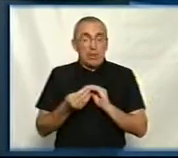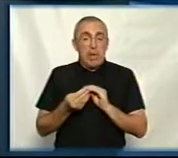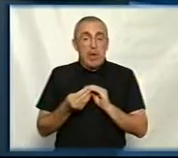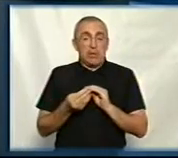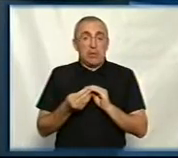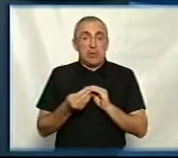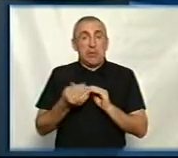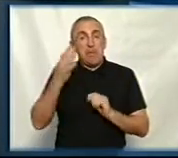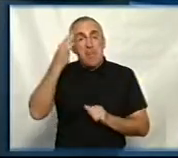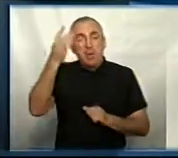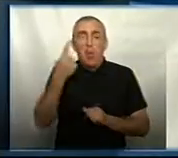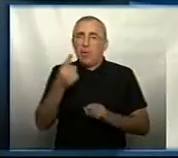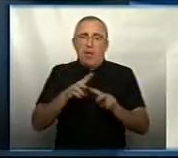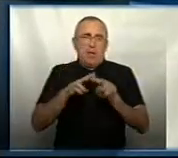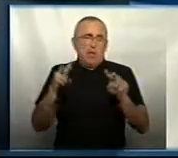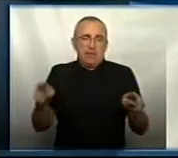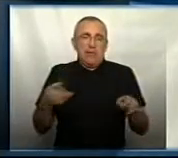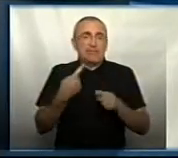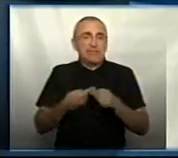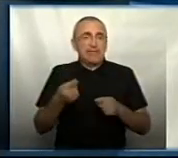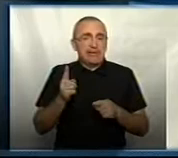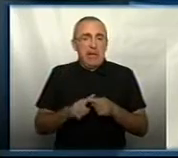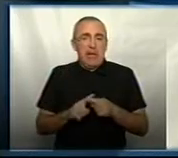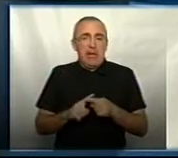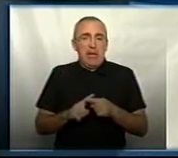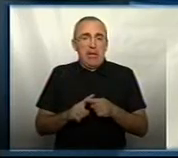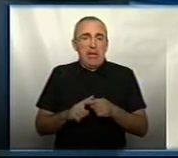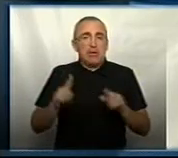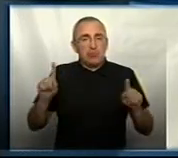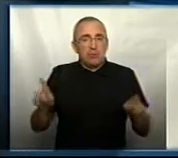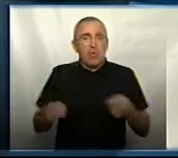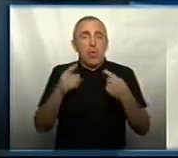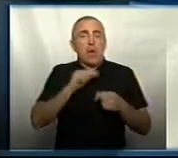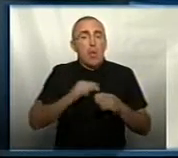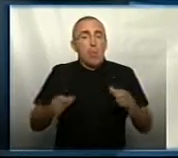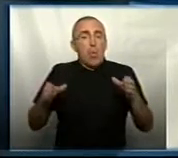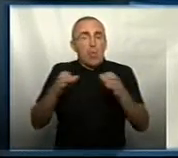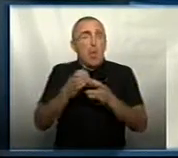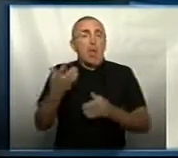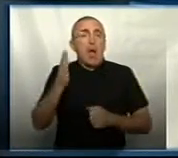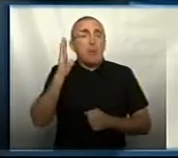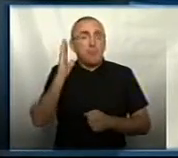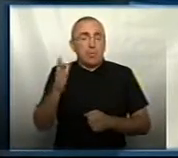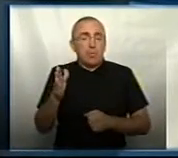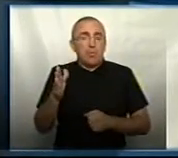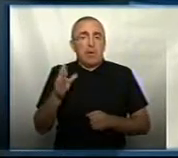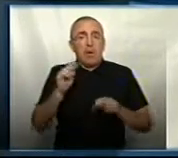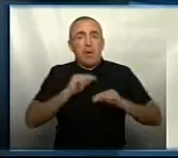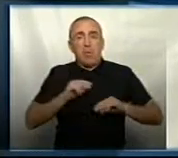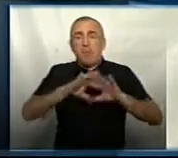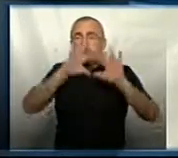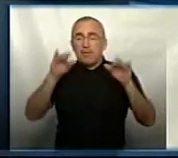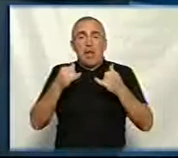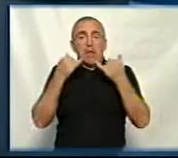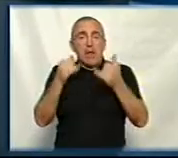ну, якби мета одна і та й сама. Тобто, це створення робочої групи, яка буде робити все для того,